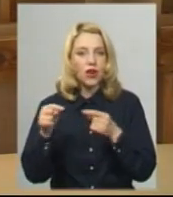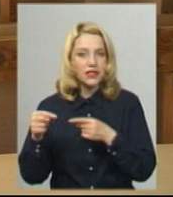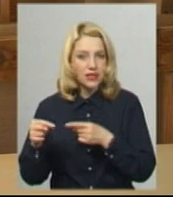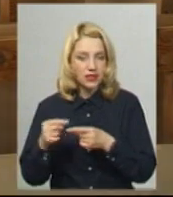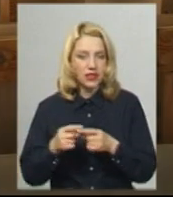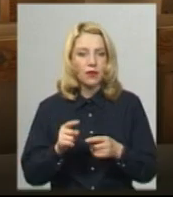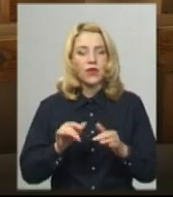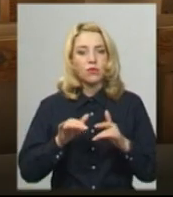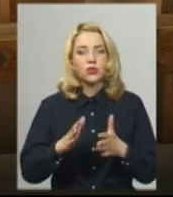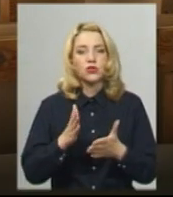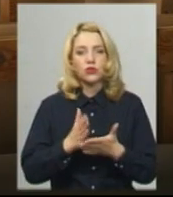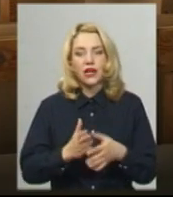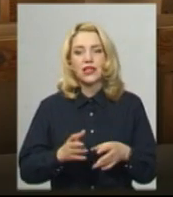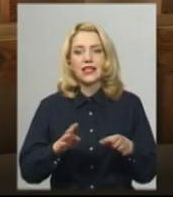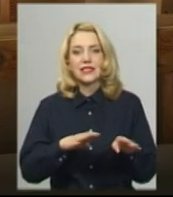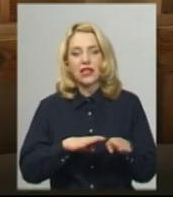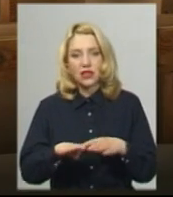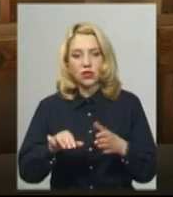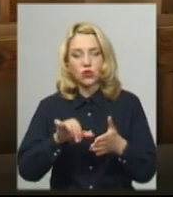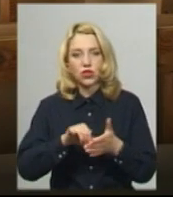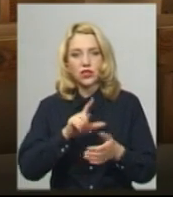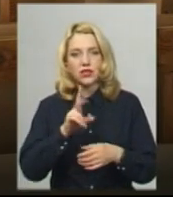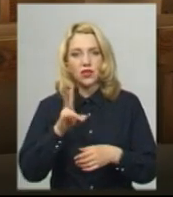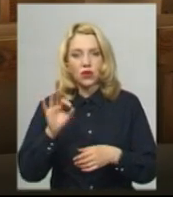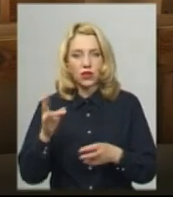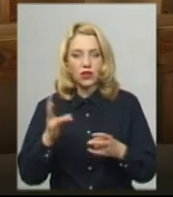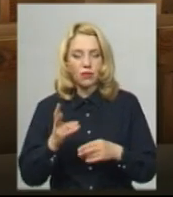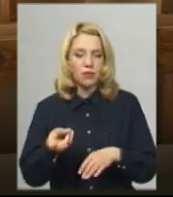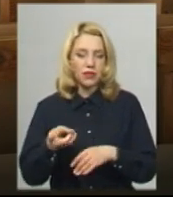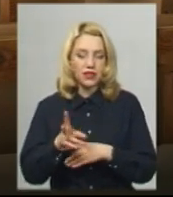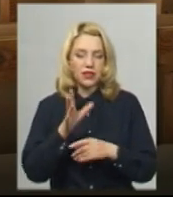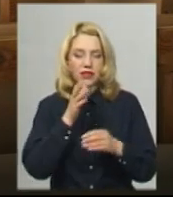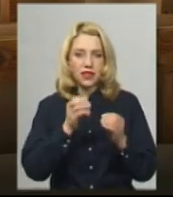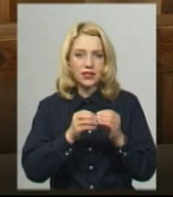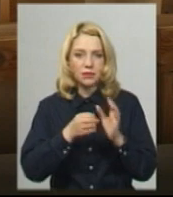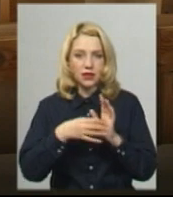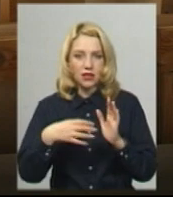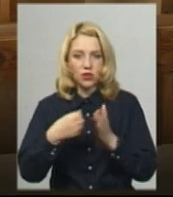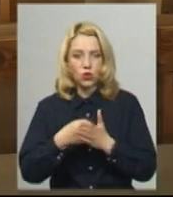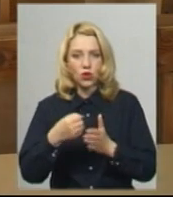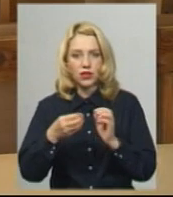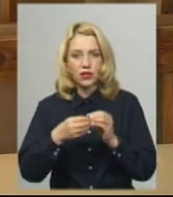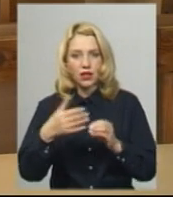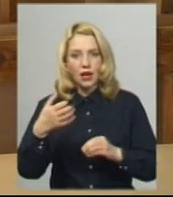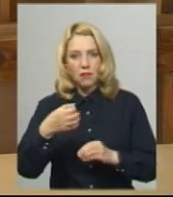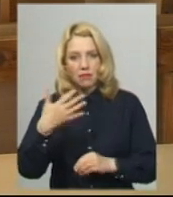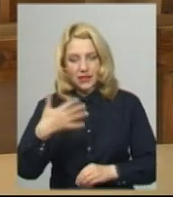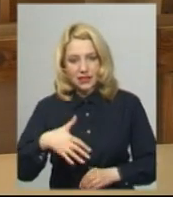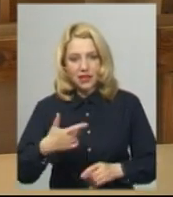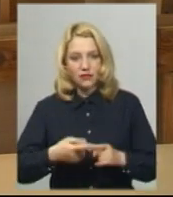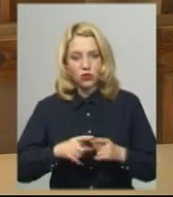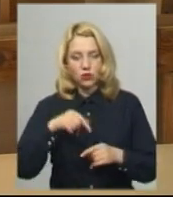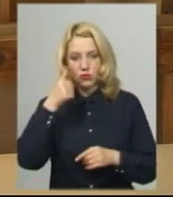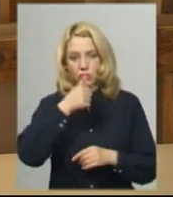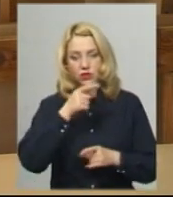процедура є стандартною. Учасник ЗНО має пройти на пункт тестування з 10 години 15 хвилин до 10.50. У цьому році це